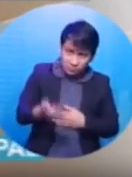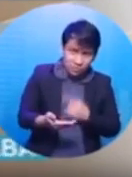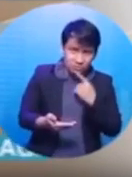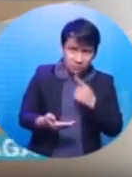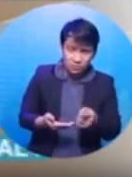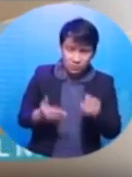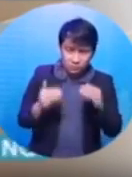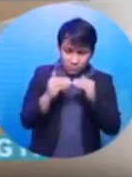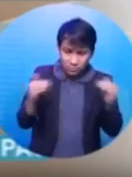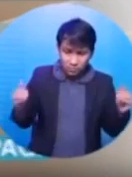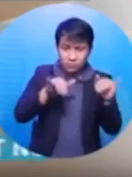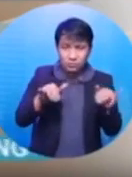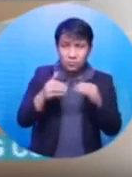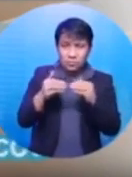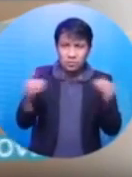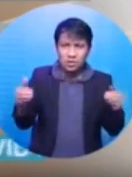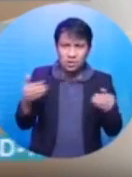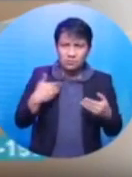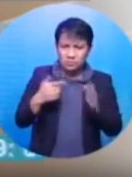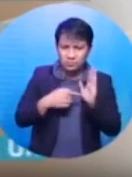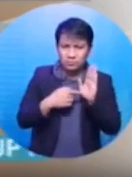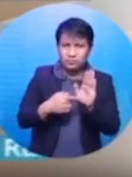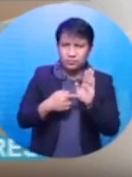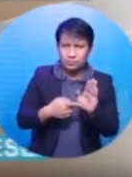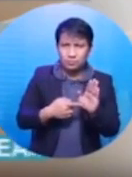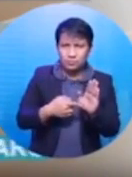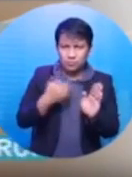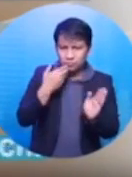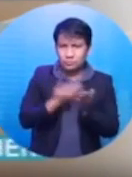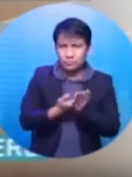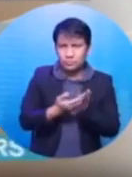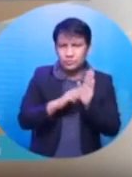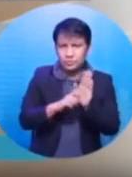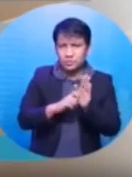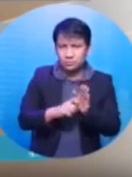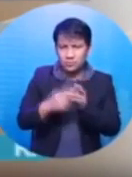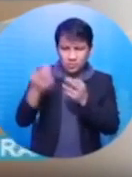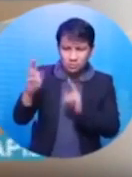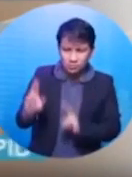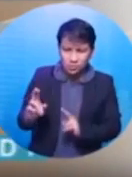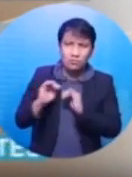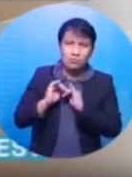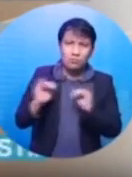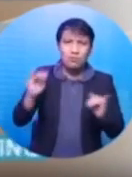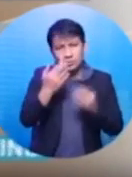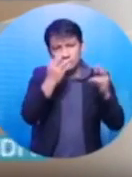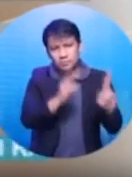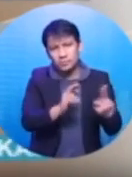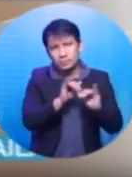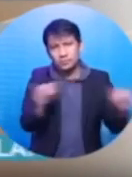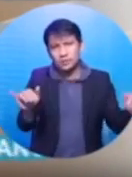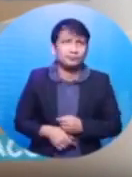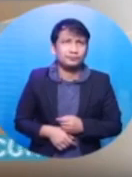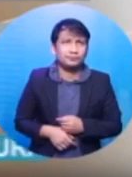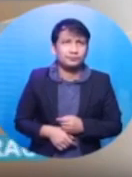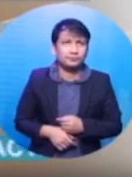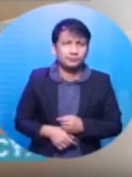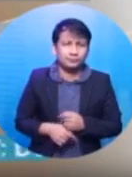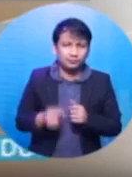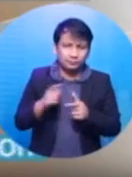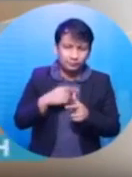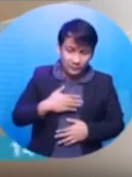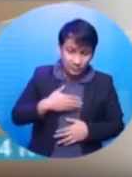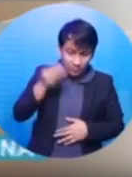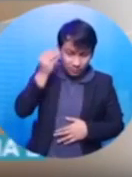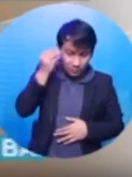para maging harmonious yung samaan sa bahay, magpapakita ko kayo ng magandang ehemplo na kayo po'y kagalang-galang para kayo po'y gagalangin. Ganon yun po, nai. Ito lang po